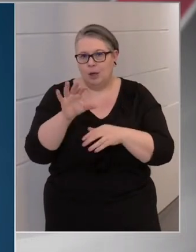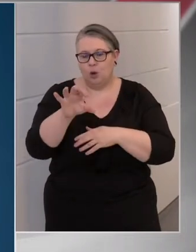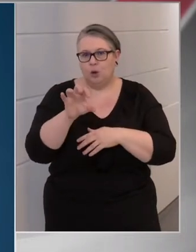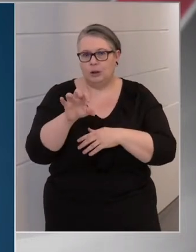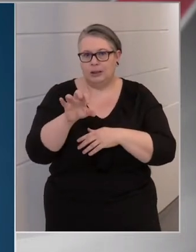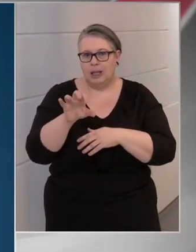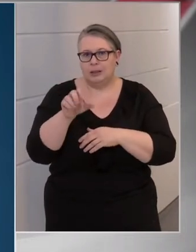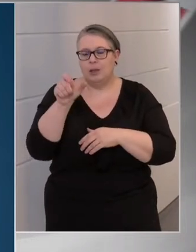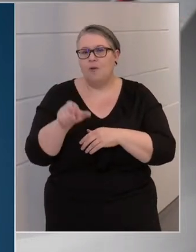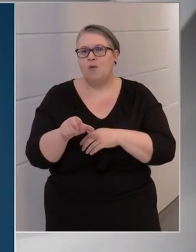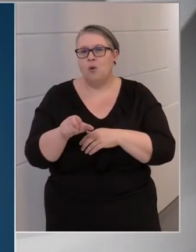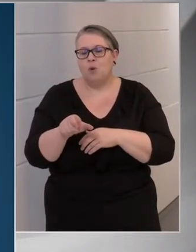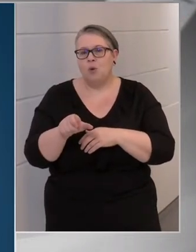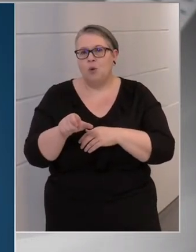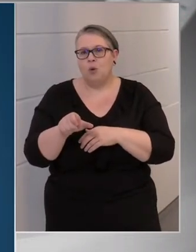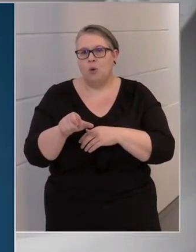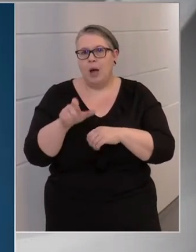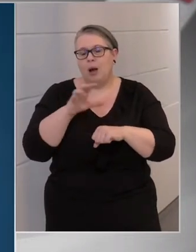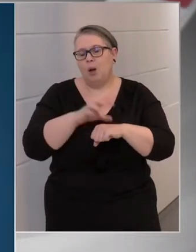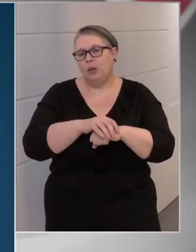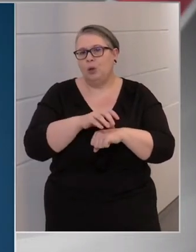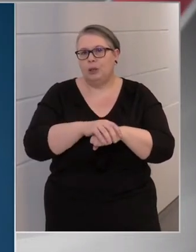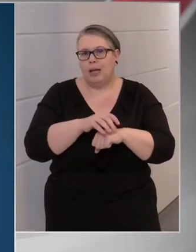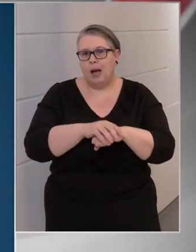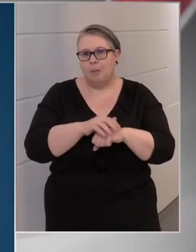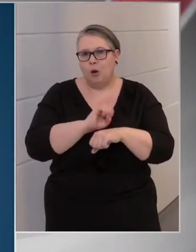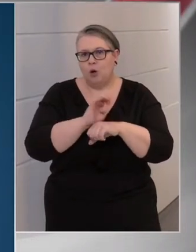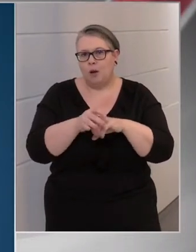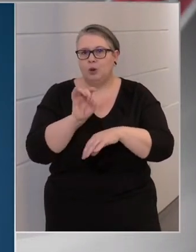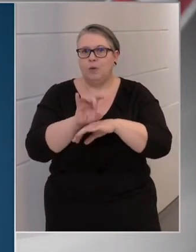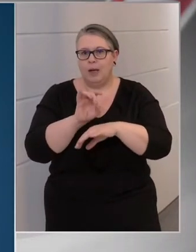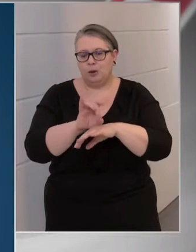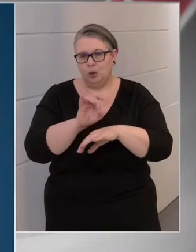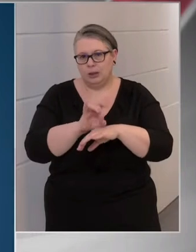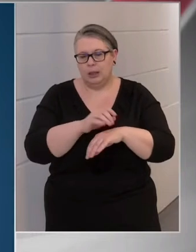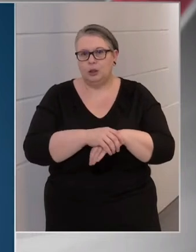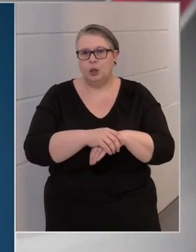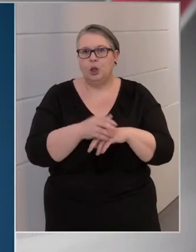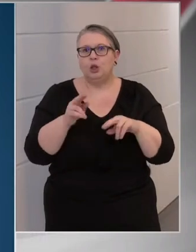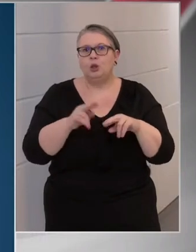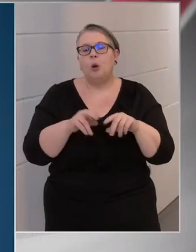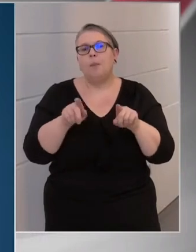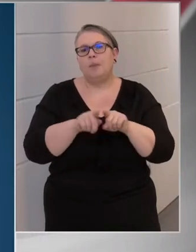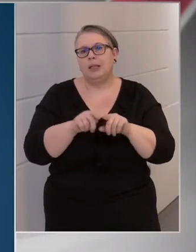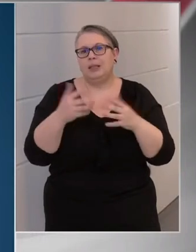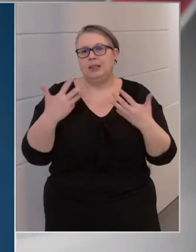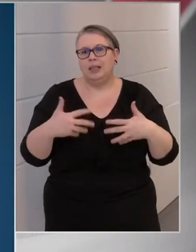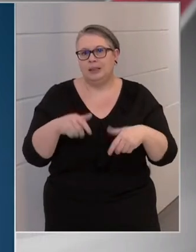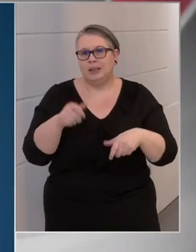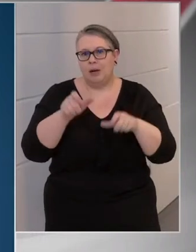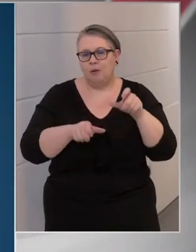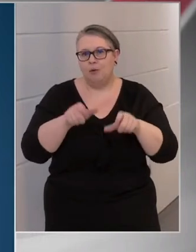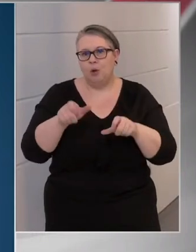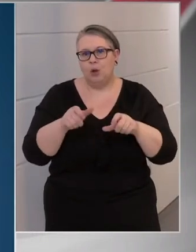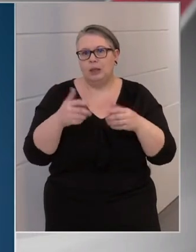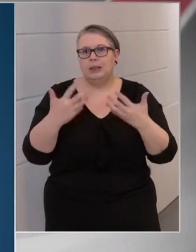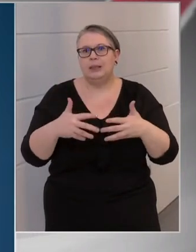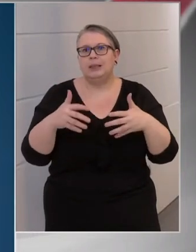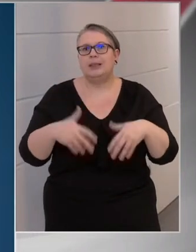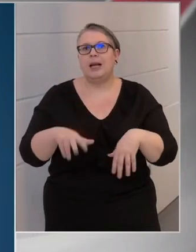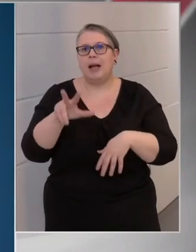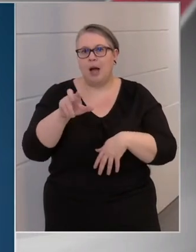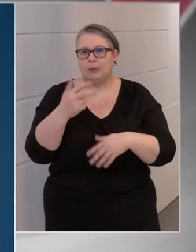6500 embernél állapították meg a koronavírus fertőzést. Több mint 10.000, egész pontosan 10